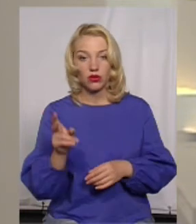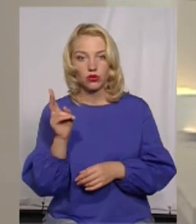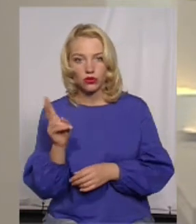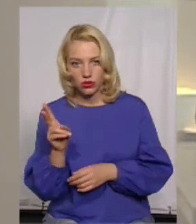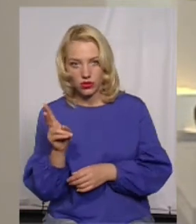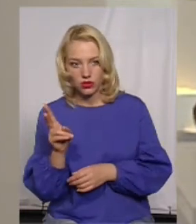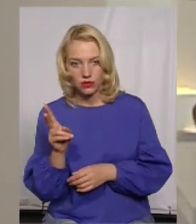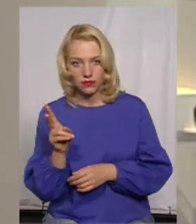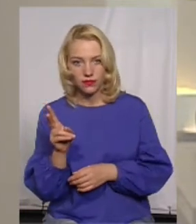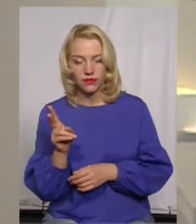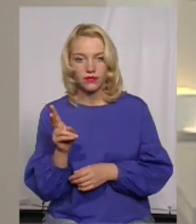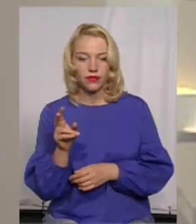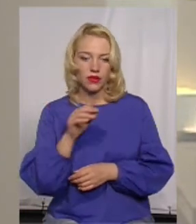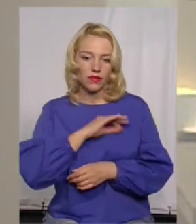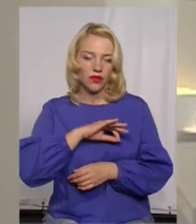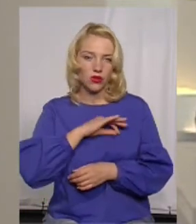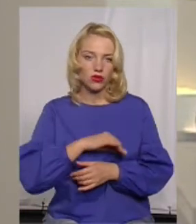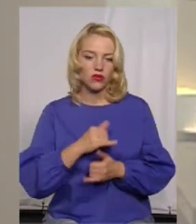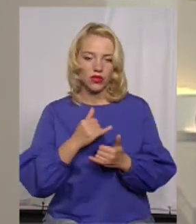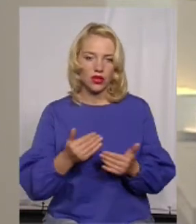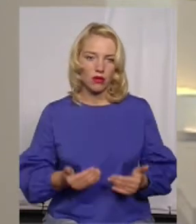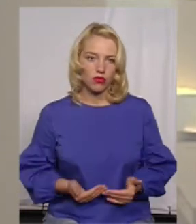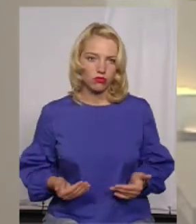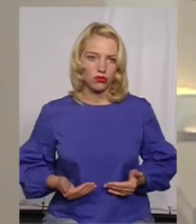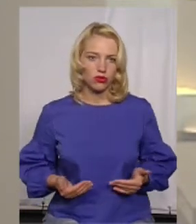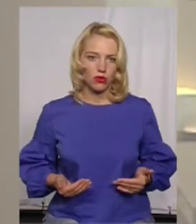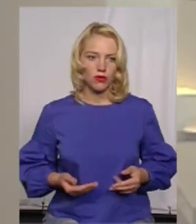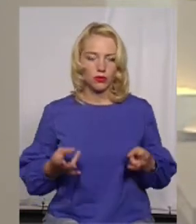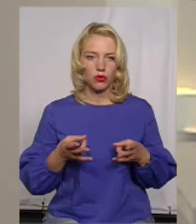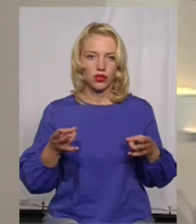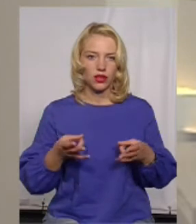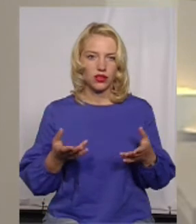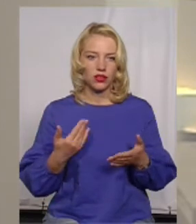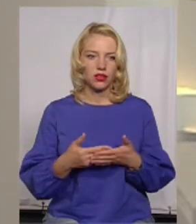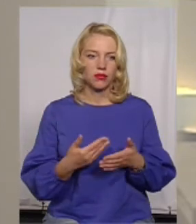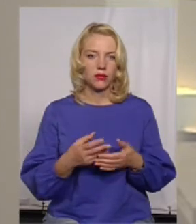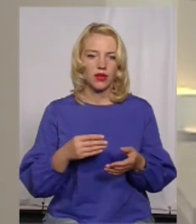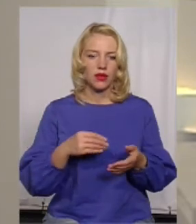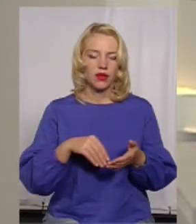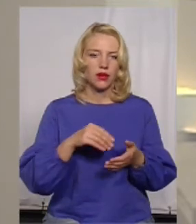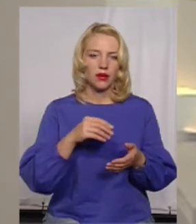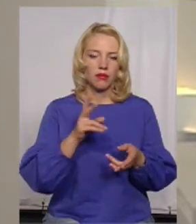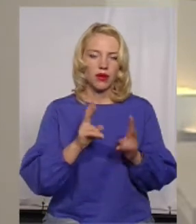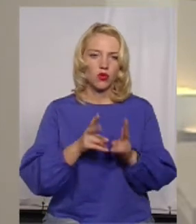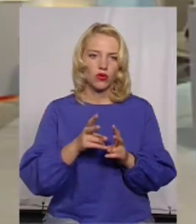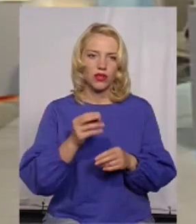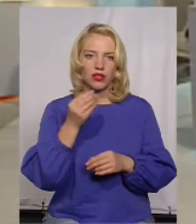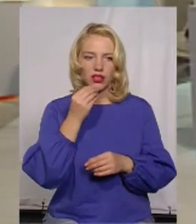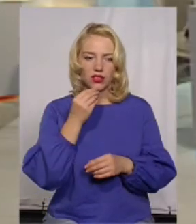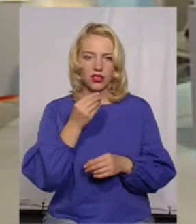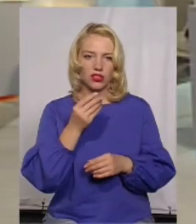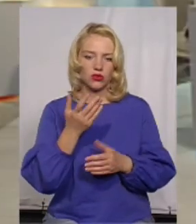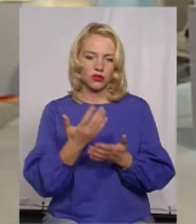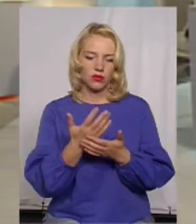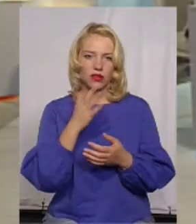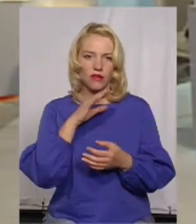Хтось використовує для побутових потреб, ну, там, приготувати їжу, нагріти воду.